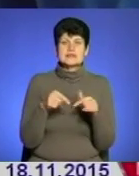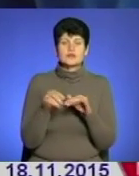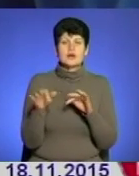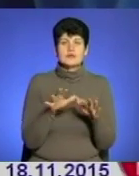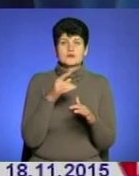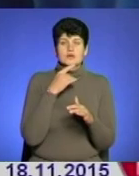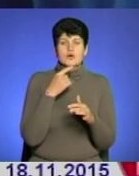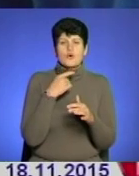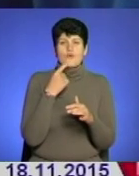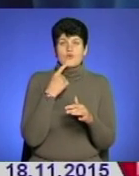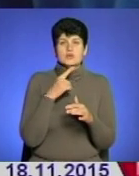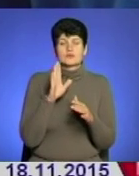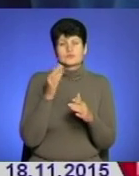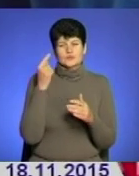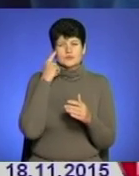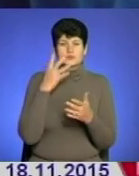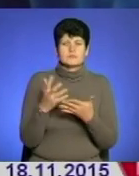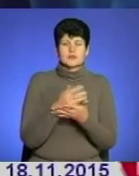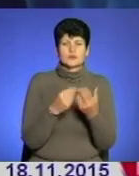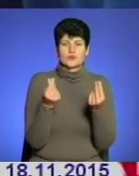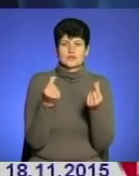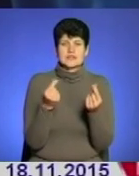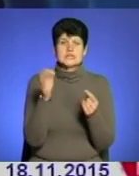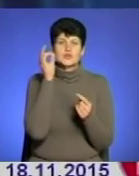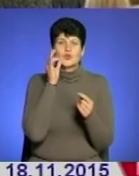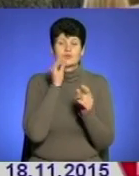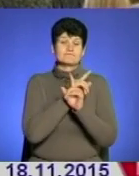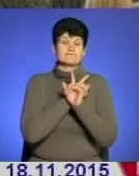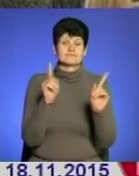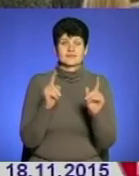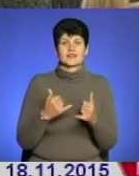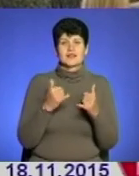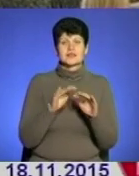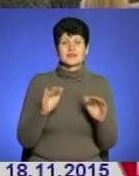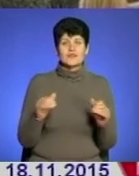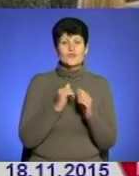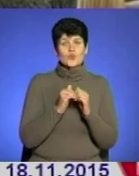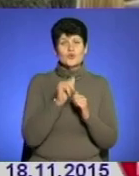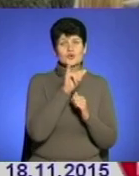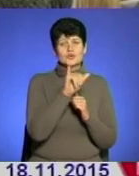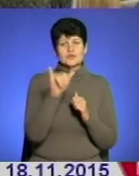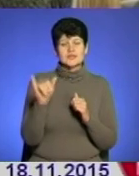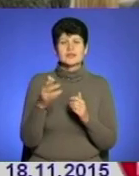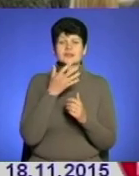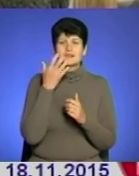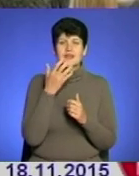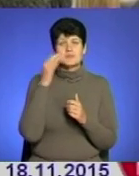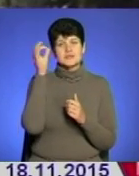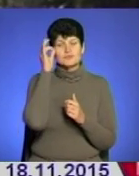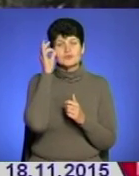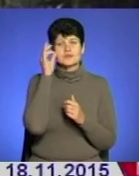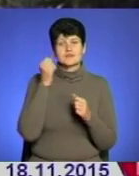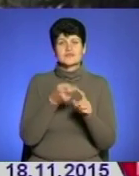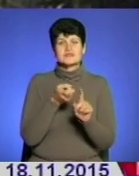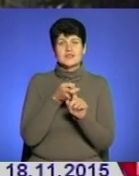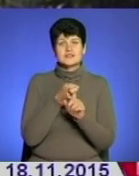про тебе не забуде» сподіваються зібрати кошти ще й на солодкі сюрпризи для дітей. Адже у кожного з них найтепліші спогади пов'язані саме з